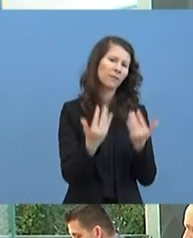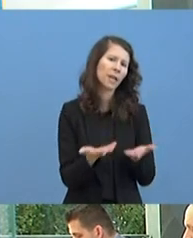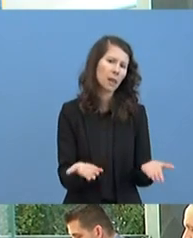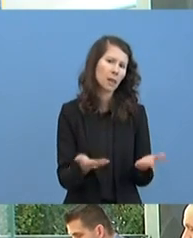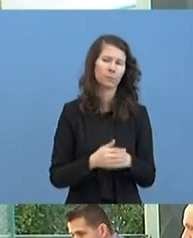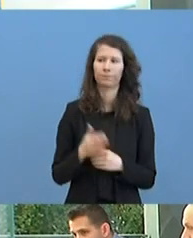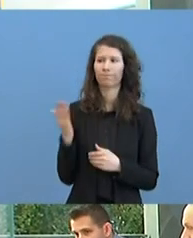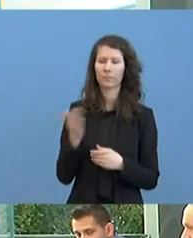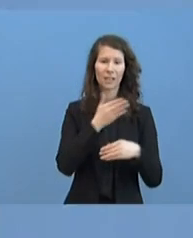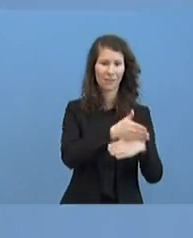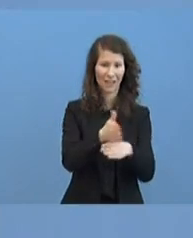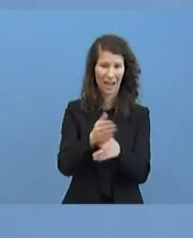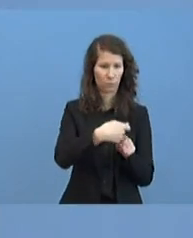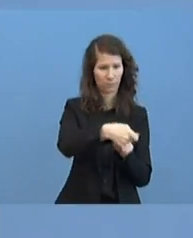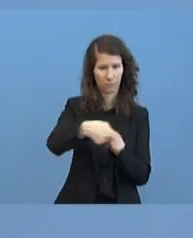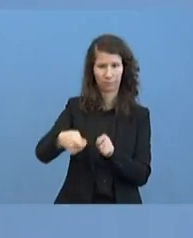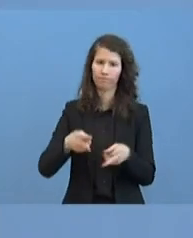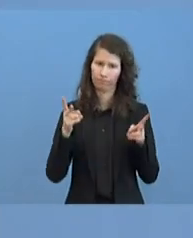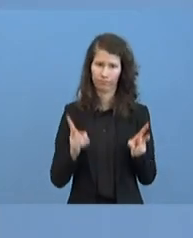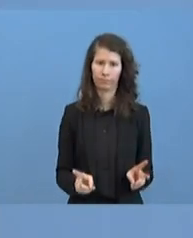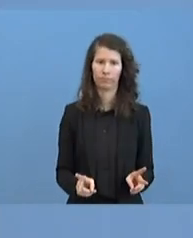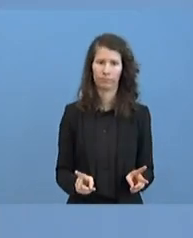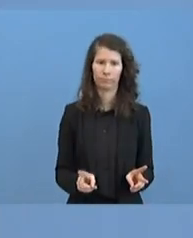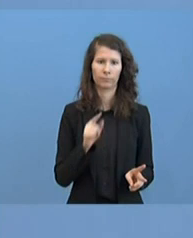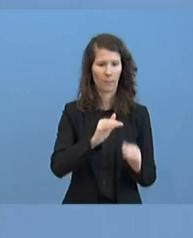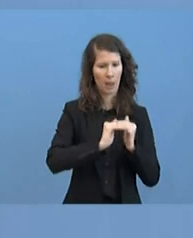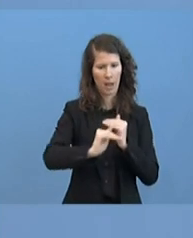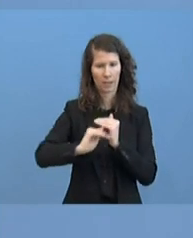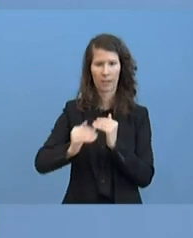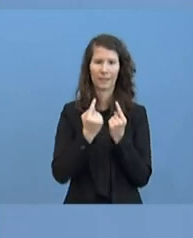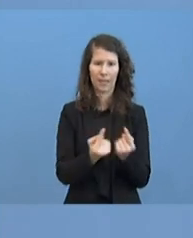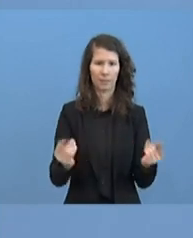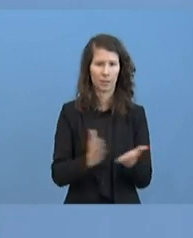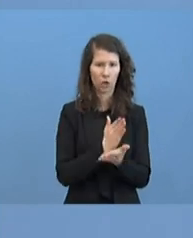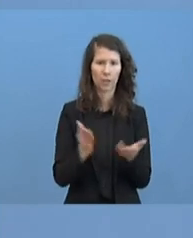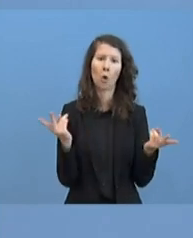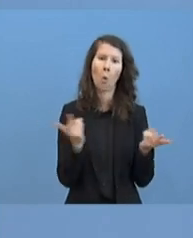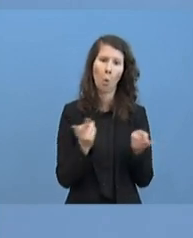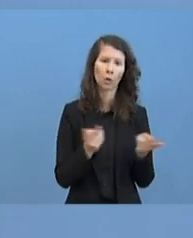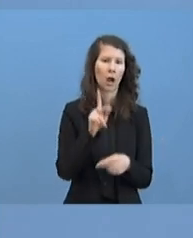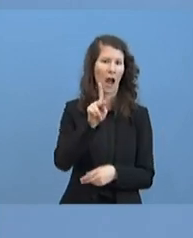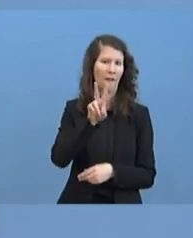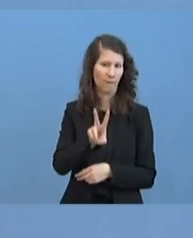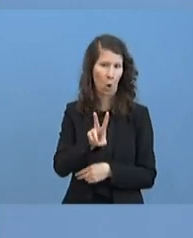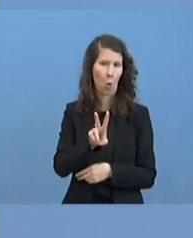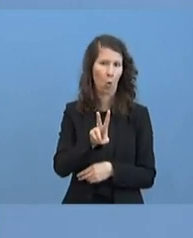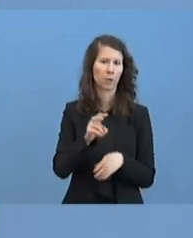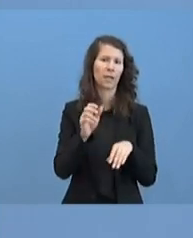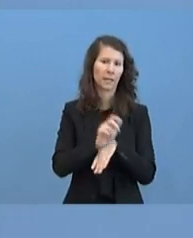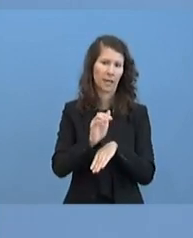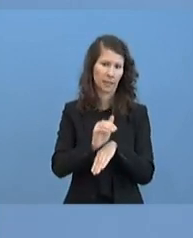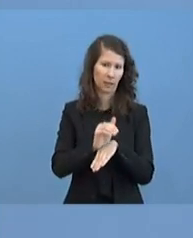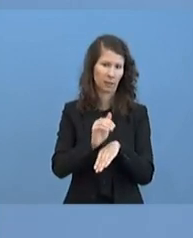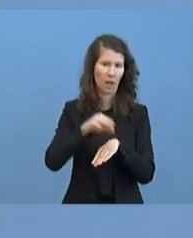Verteilung übernehmen dann tatsächlich die Länder beziehungsweise die kassenärztlichen Vereinigungen. Da müssen Sie die Frage bitte